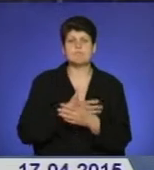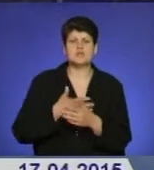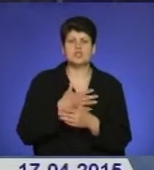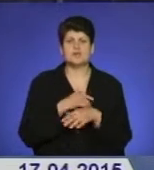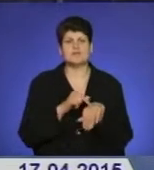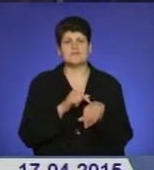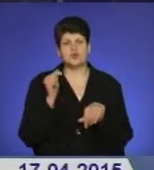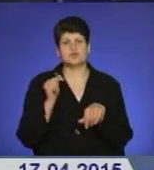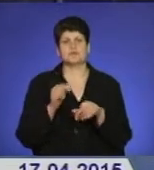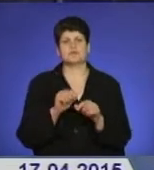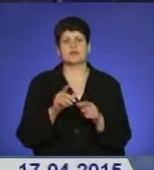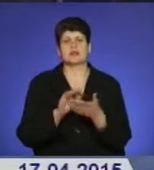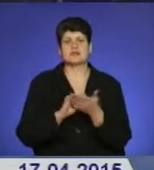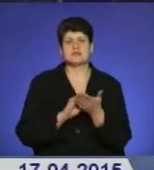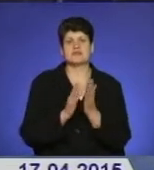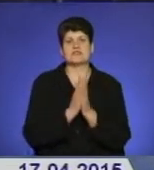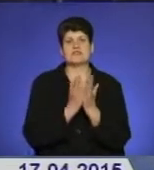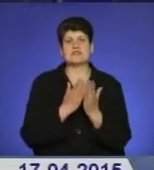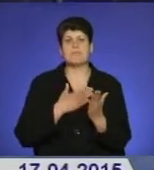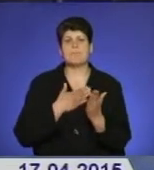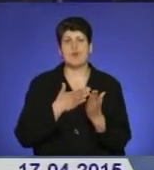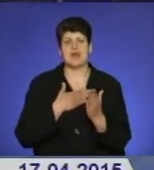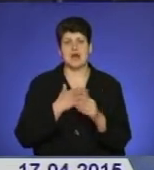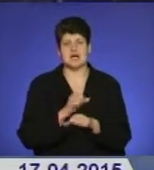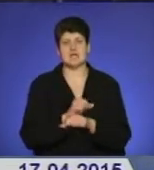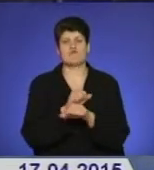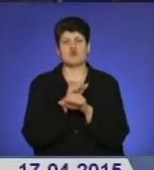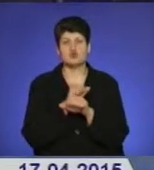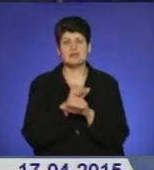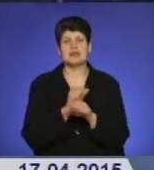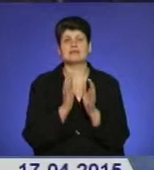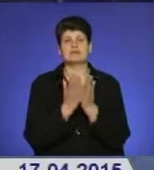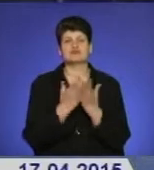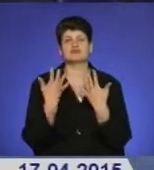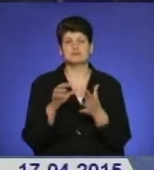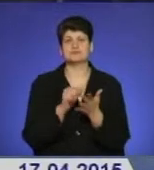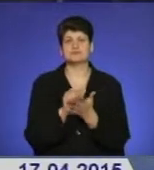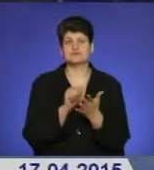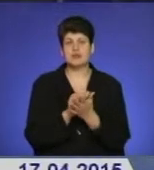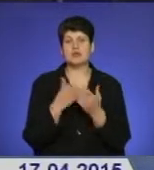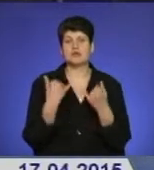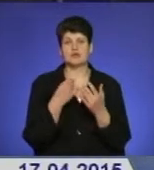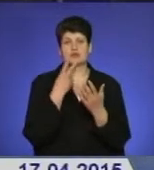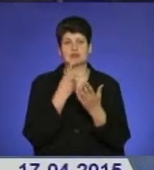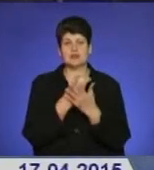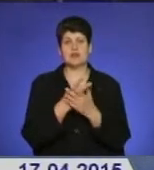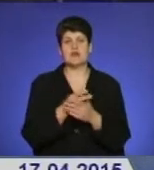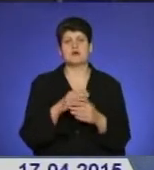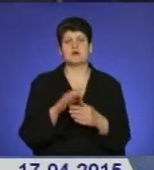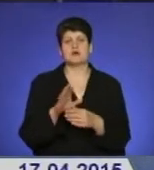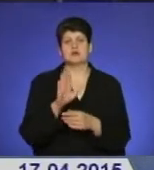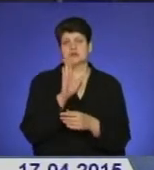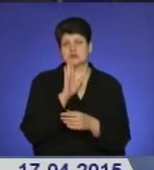революцію гідності описав у книжці «Моя революція». Книжку перевидали, і сьогодні її представила вдова Андрія Юркевича